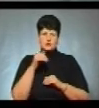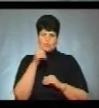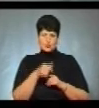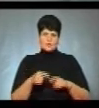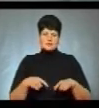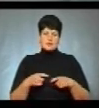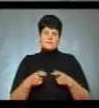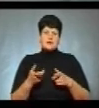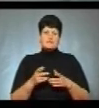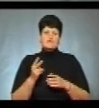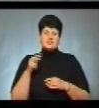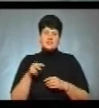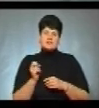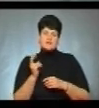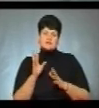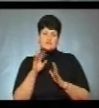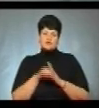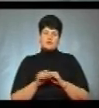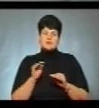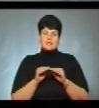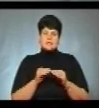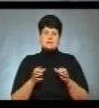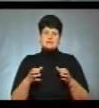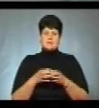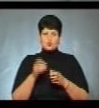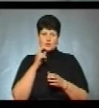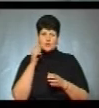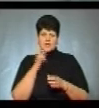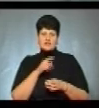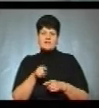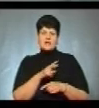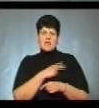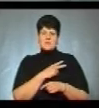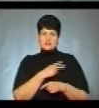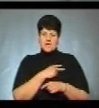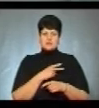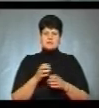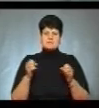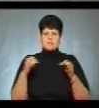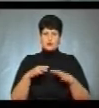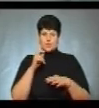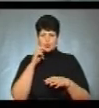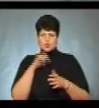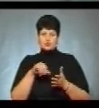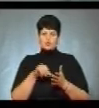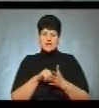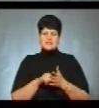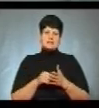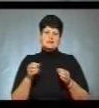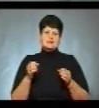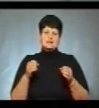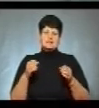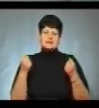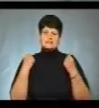2012-му війшов до складу збірної України з біатлону. Він – капітан чоловічої збірної України, учасник збірної України з біатлону на